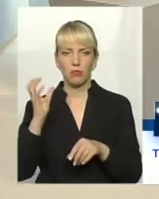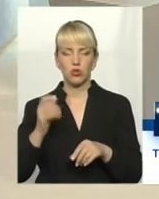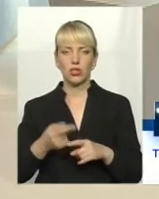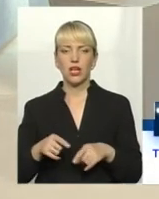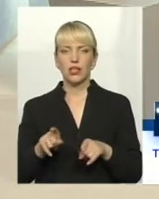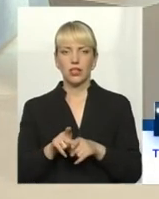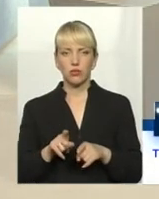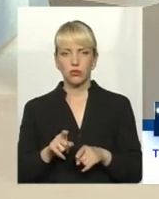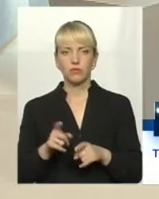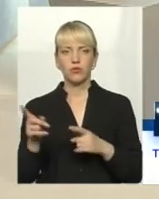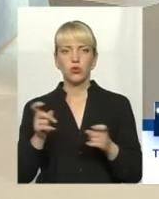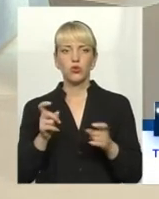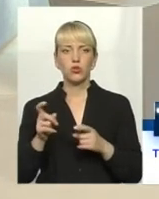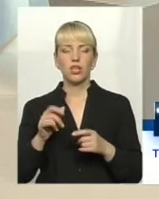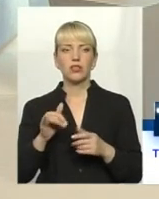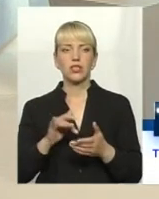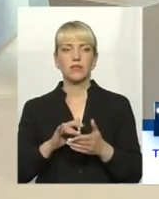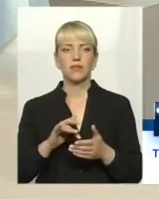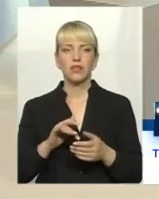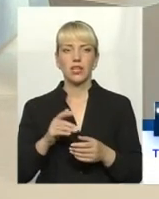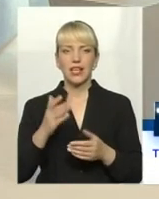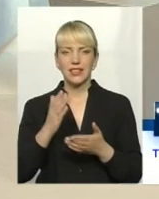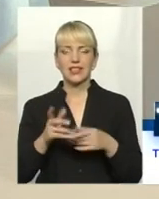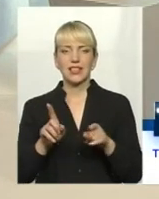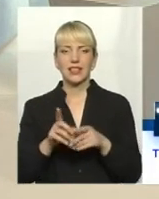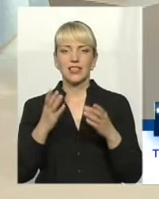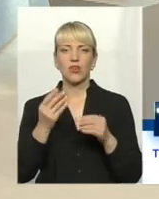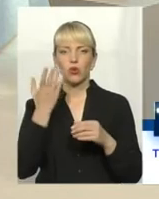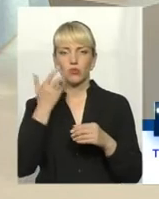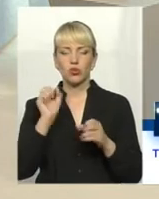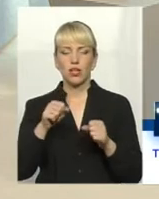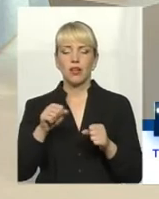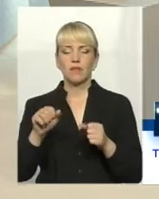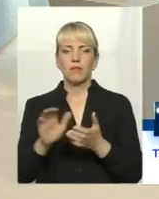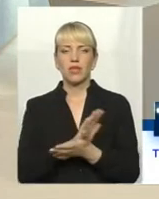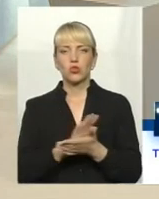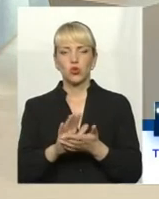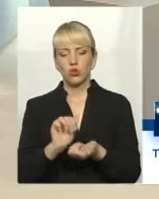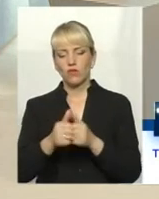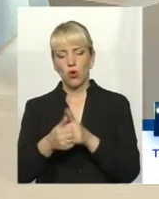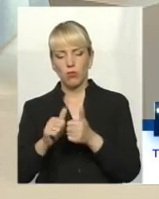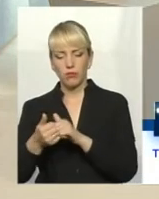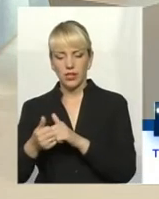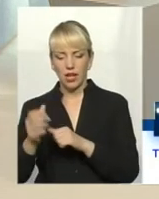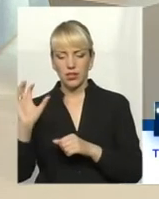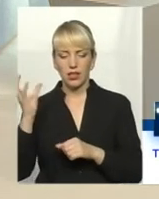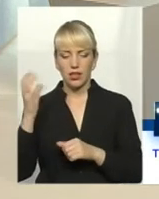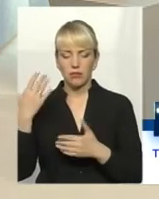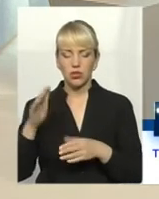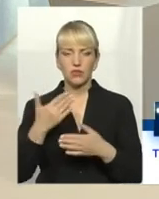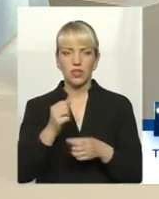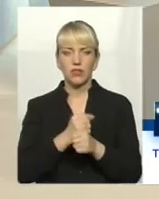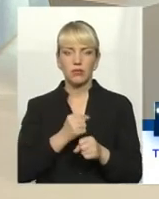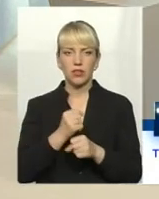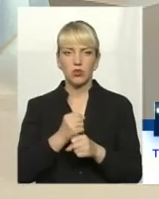роботи наші педцентри. Вони теж організовували такі дні, коли безкоштовно можна було здати або обміняти лампи, вже відпрацівані на